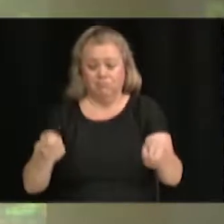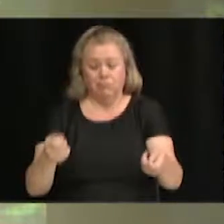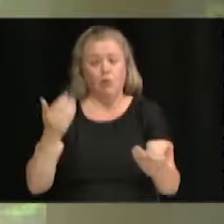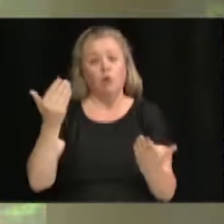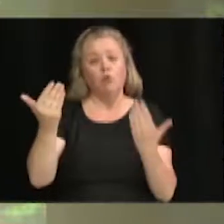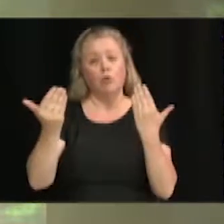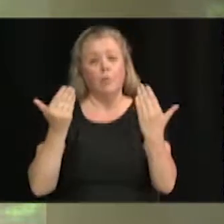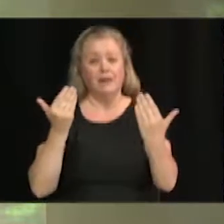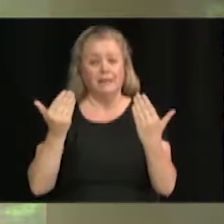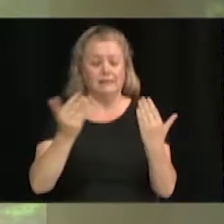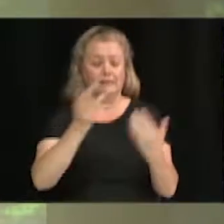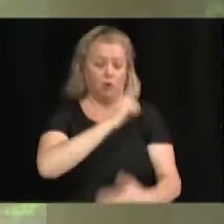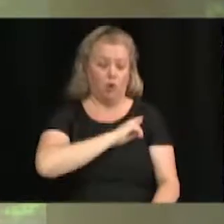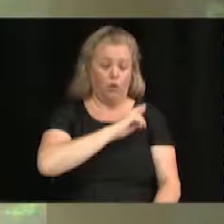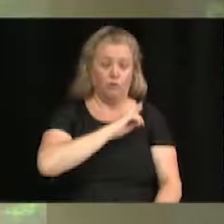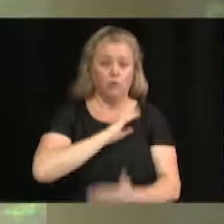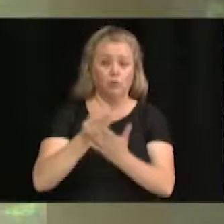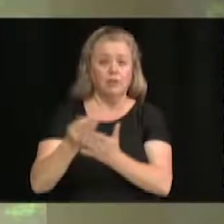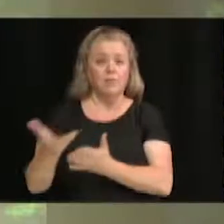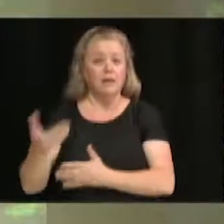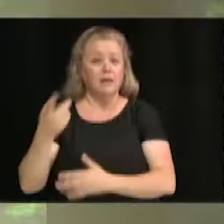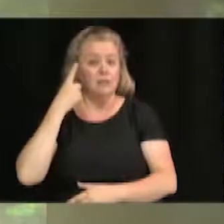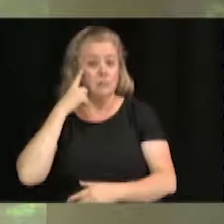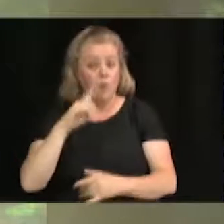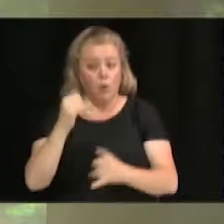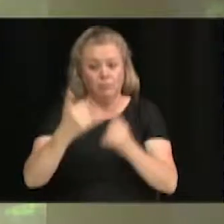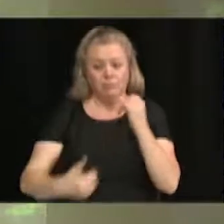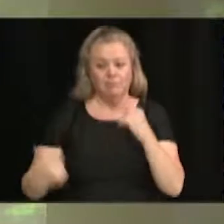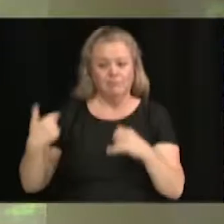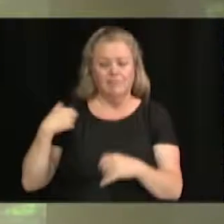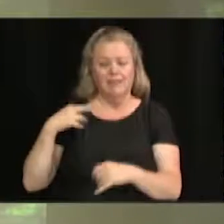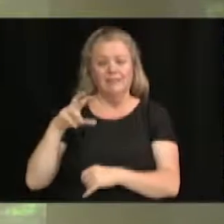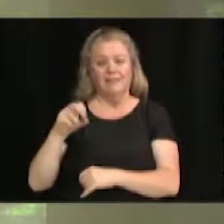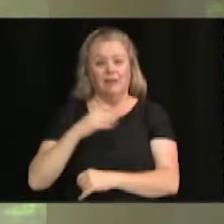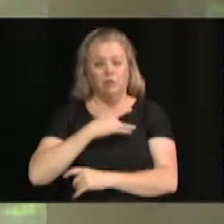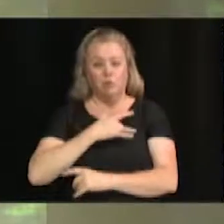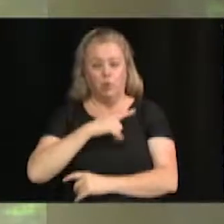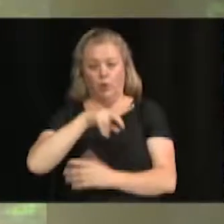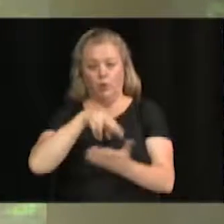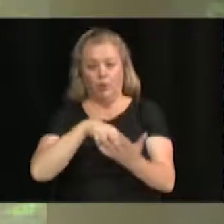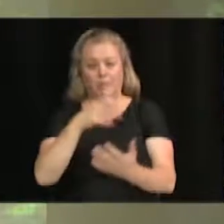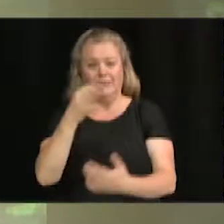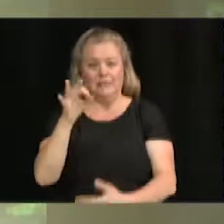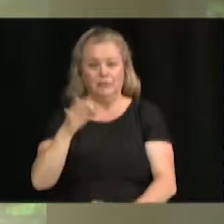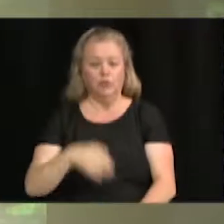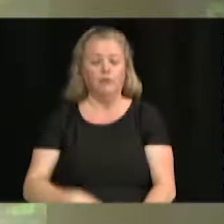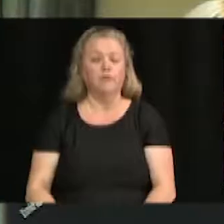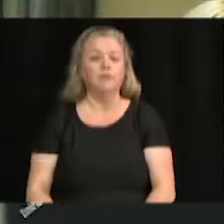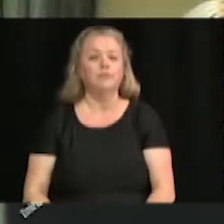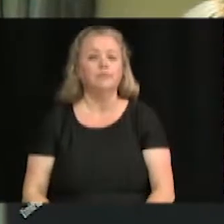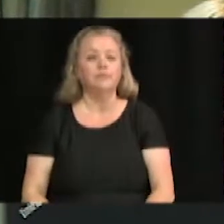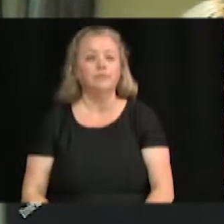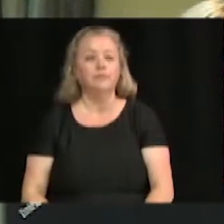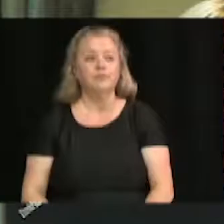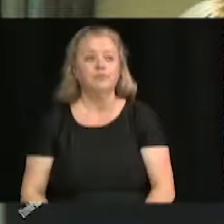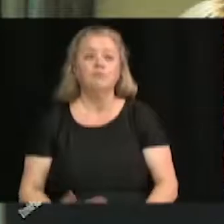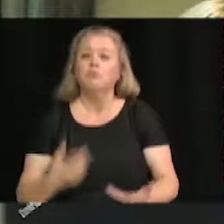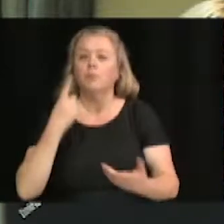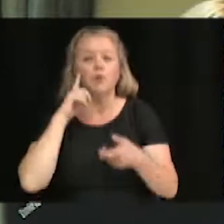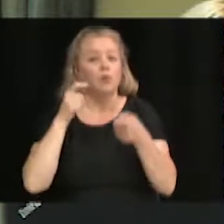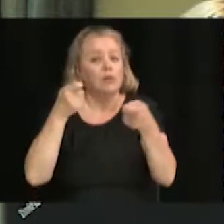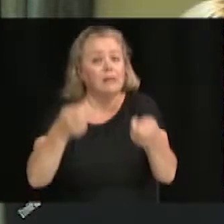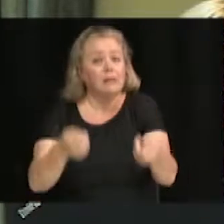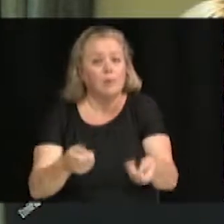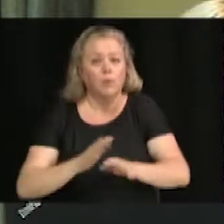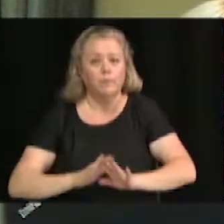et des dépenses de la municipalité pour la période terminée le 30 juin 2019. Voilà. Alors, c'est pour un dépôt,